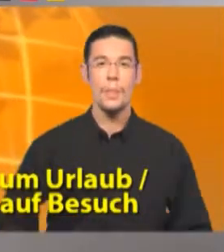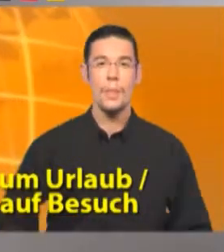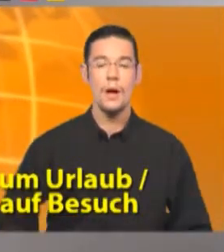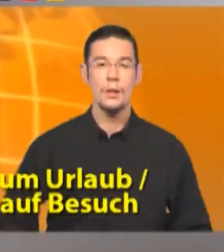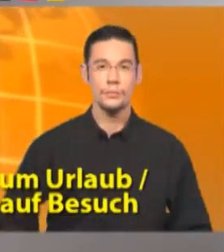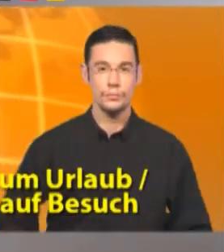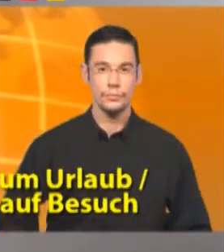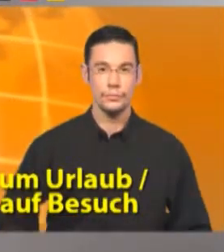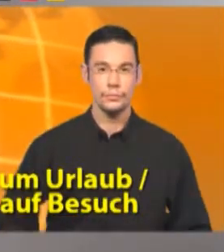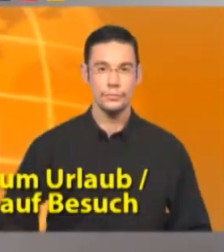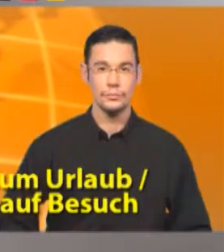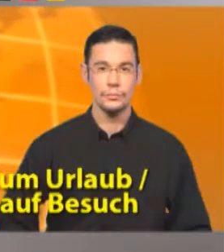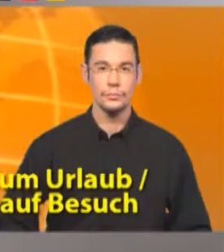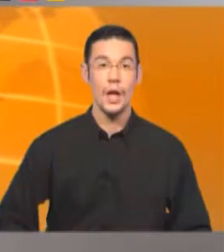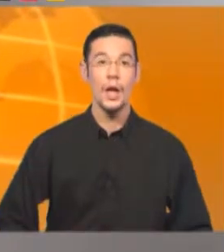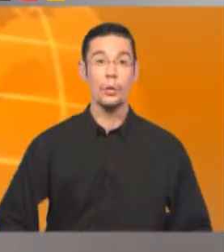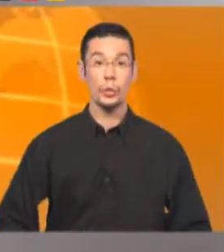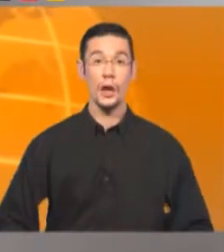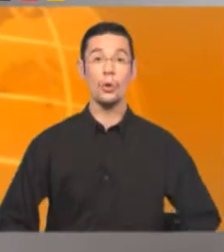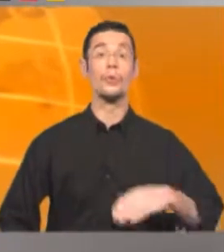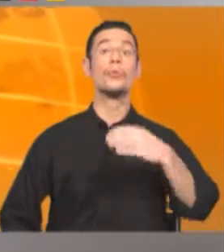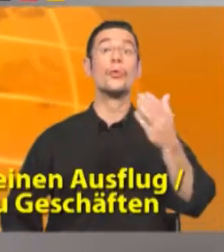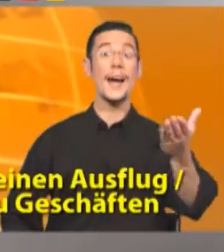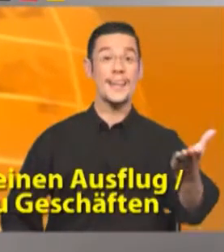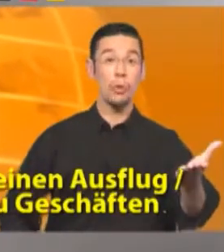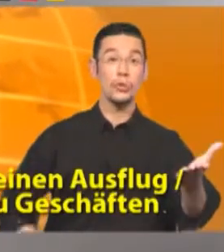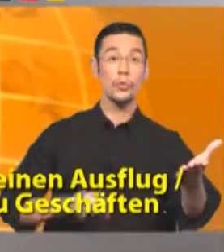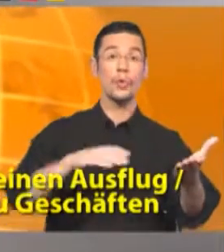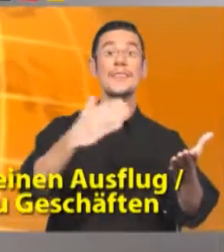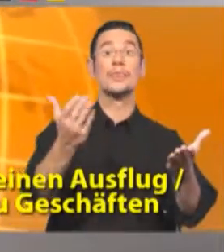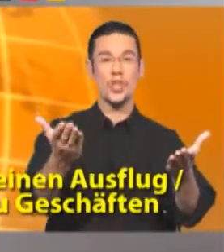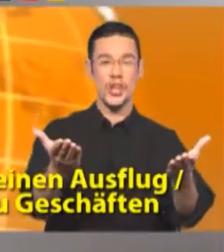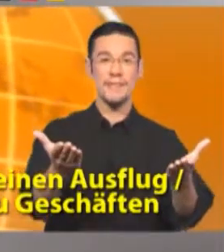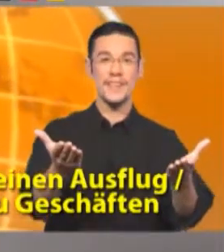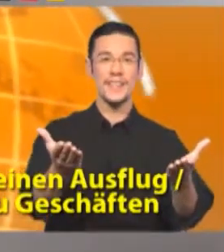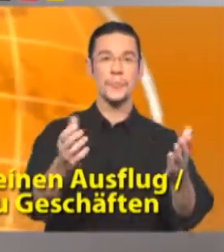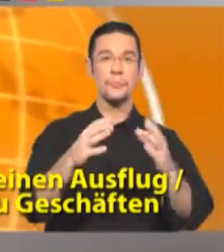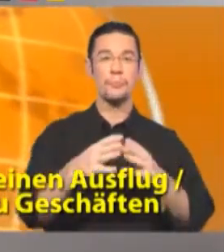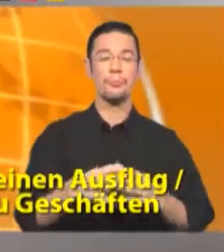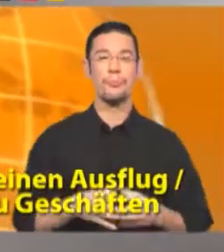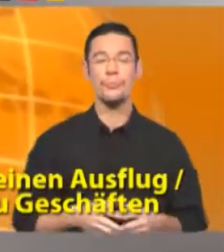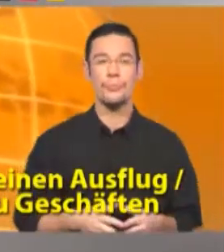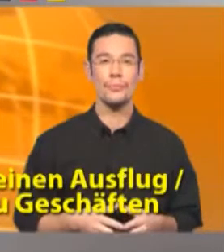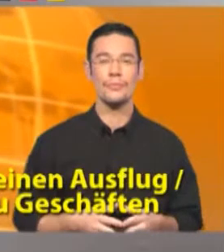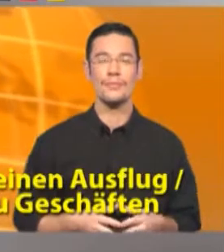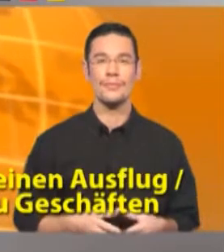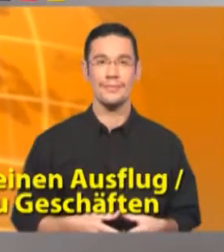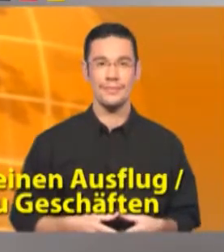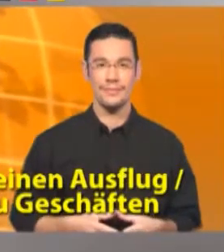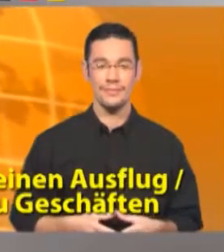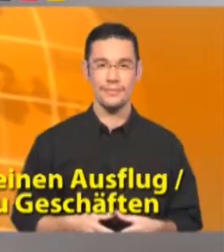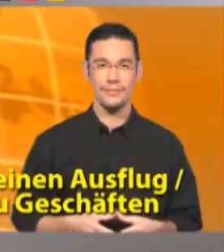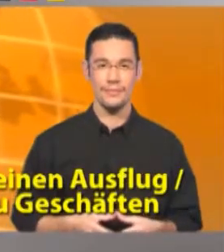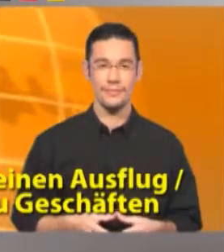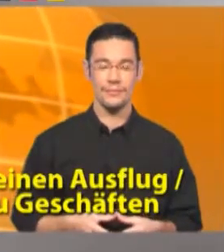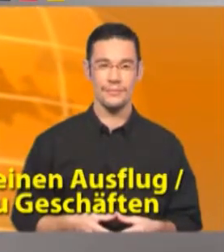In visita. Oder auch für einen Ausflug zu Geschäften. In gita.